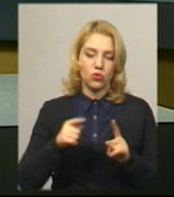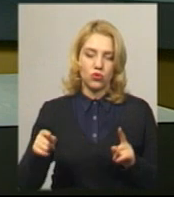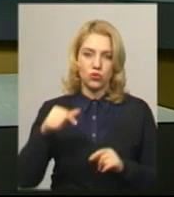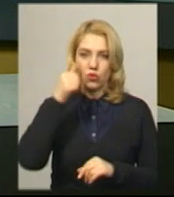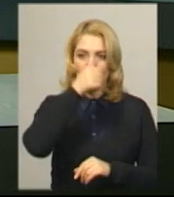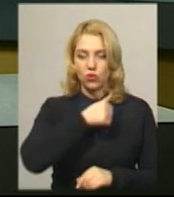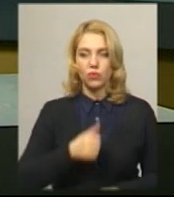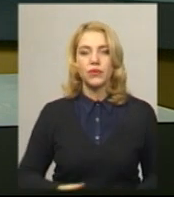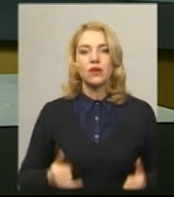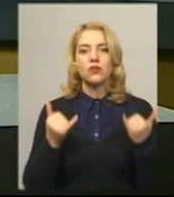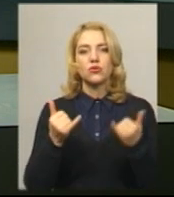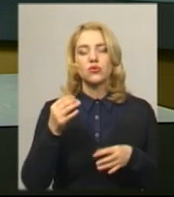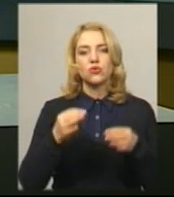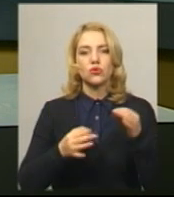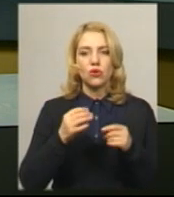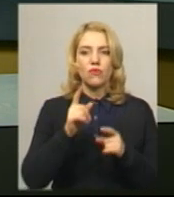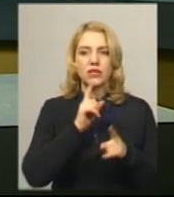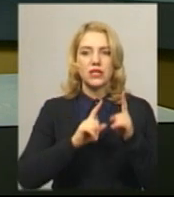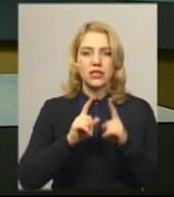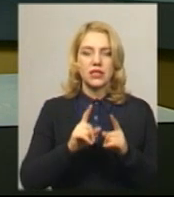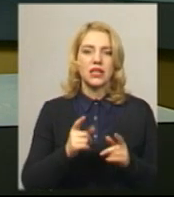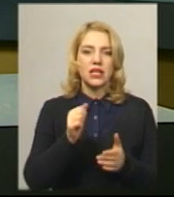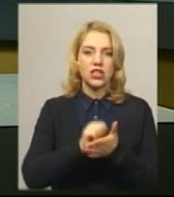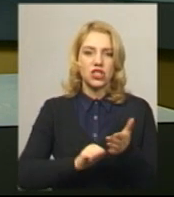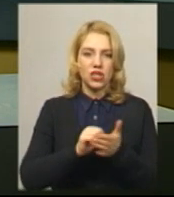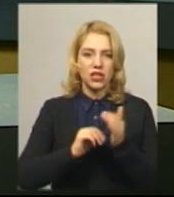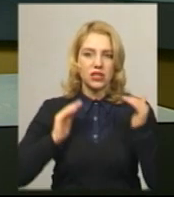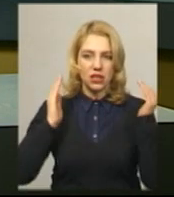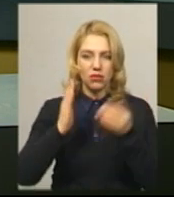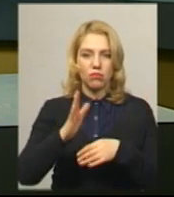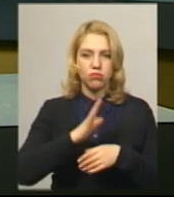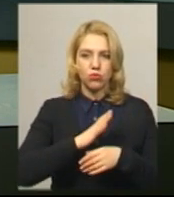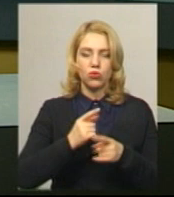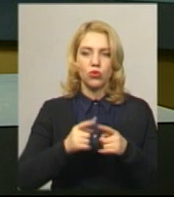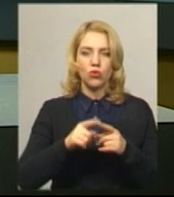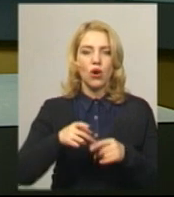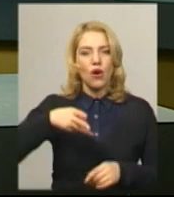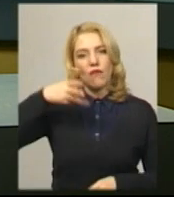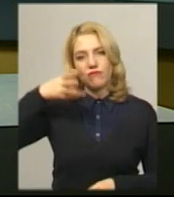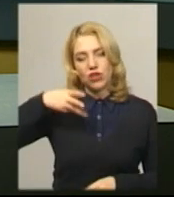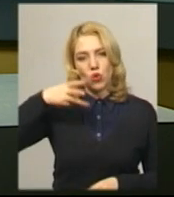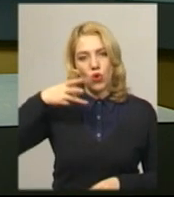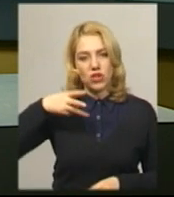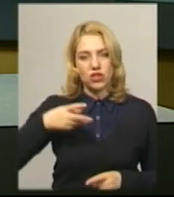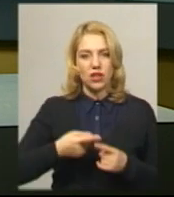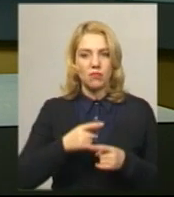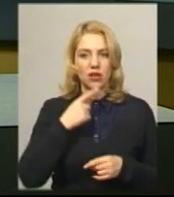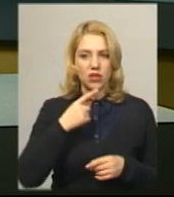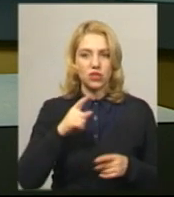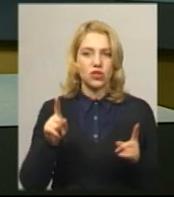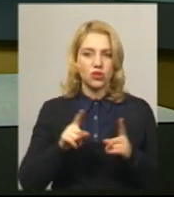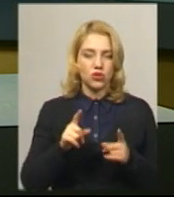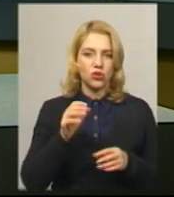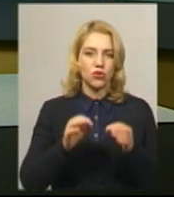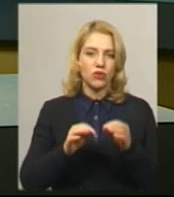Сьогоднішнє судове засідання через введений в країні карантин відбувалось фактично у відеорежимі, каже Наталя Сова. Додає, у залі